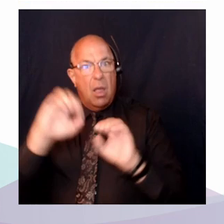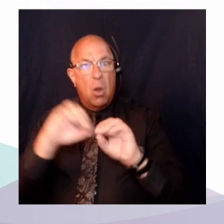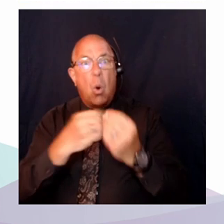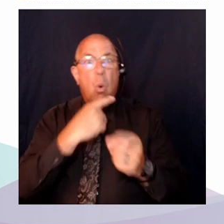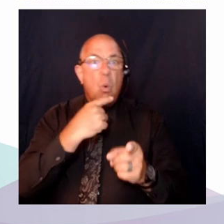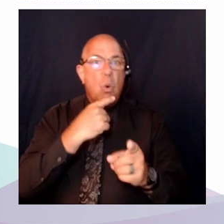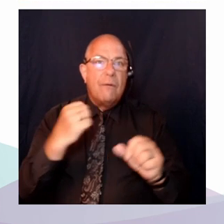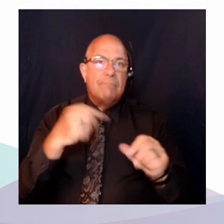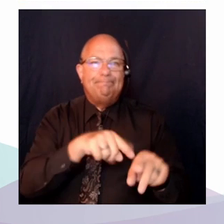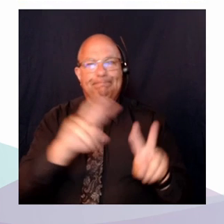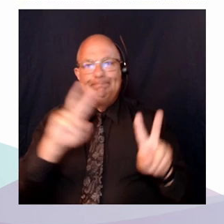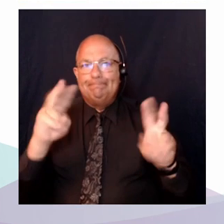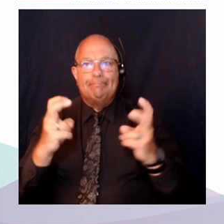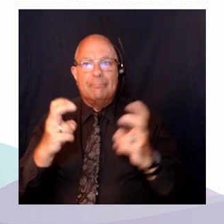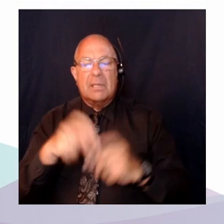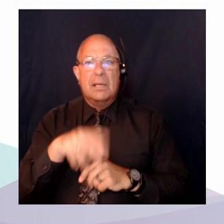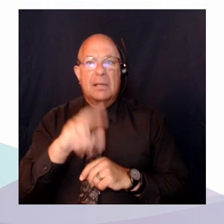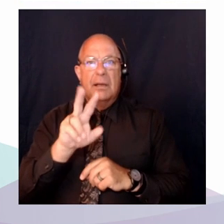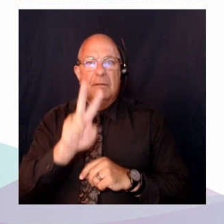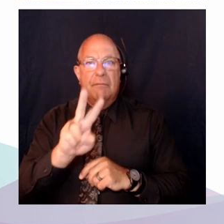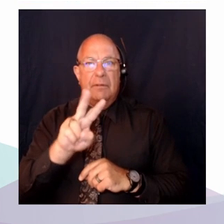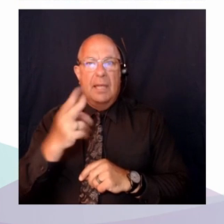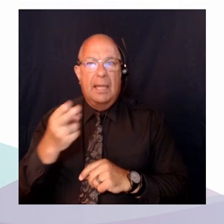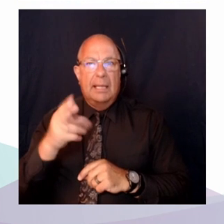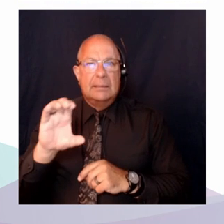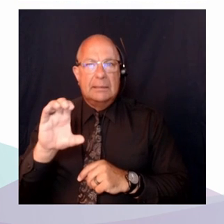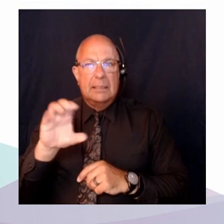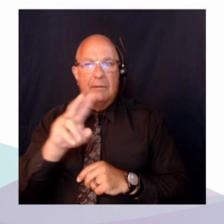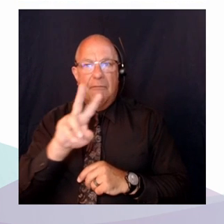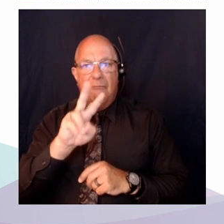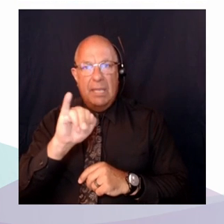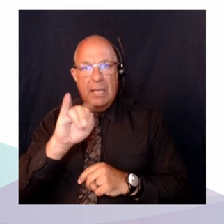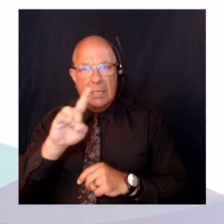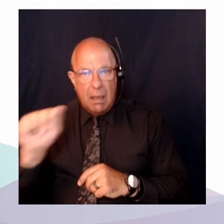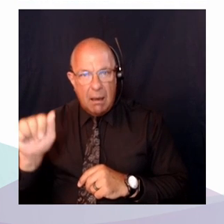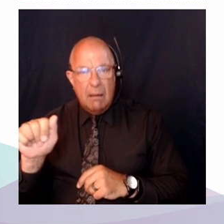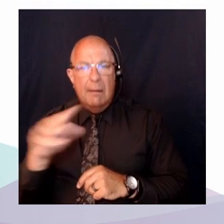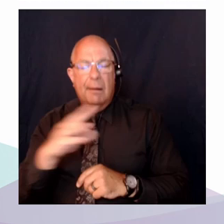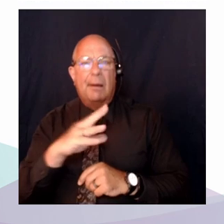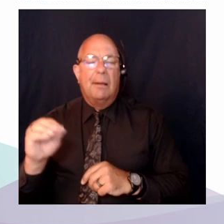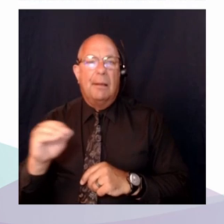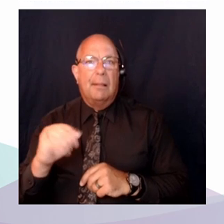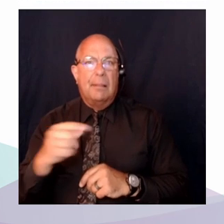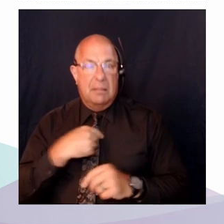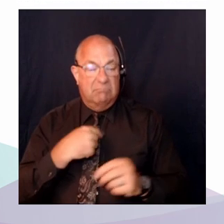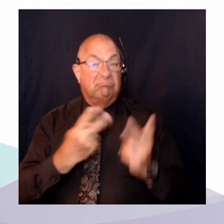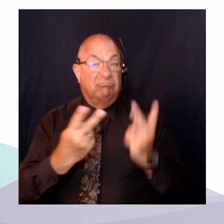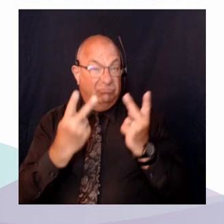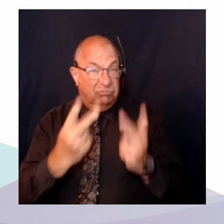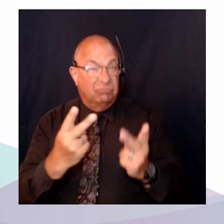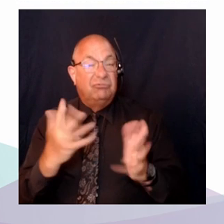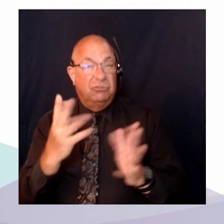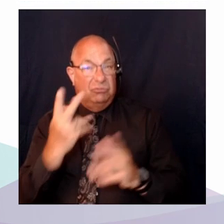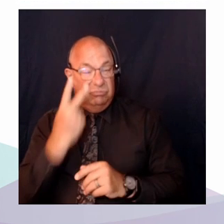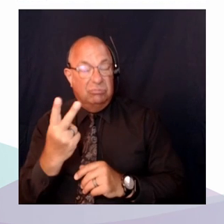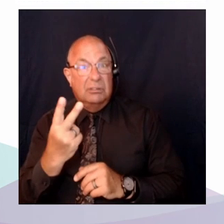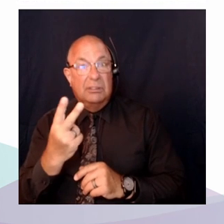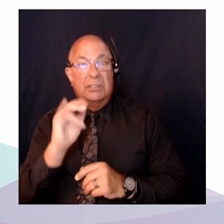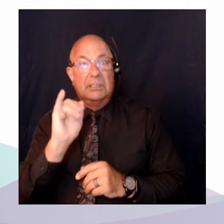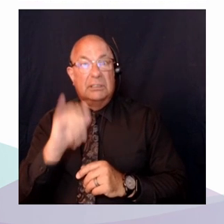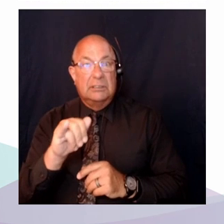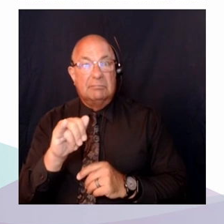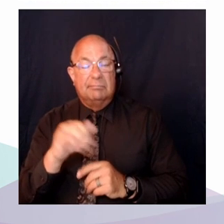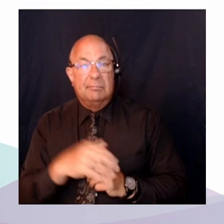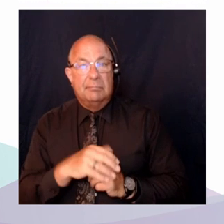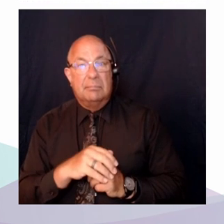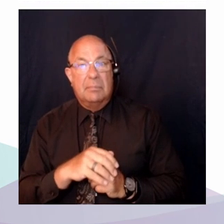santé sur le terrain. Et j'ai pu, à ce moment-là, observer que l'élément déterminant pour donner effet aux droits à la